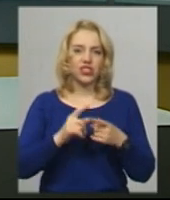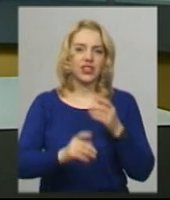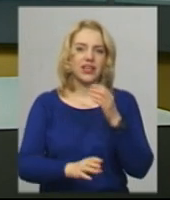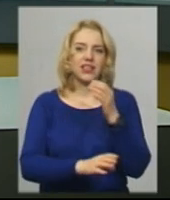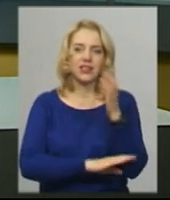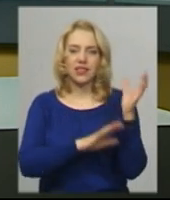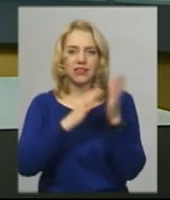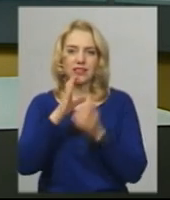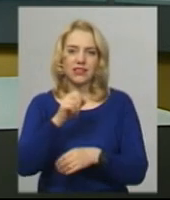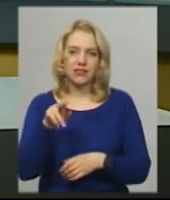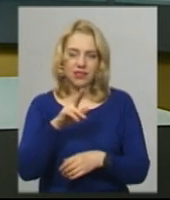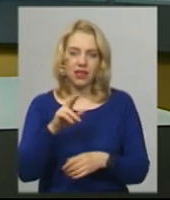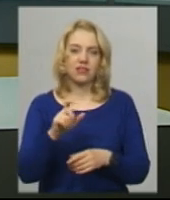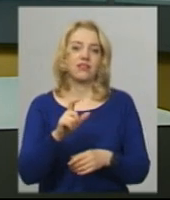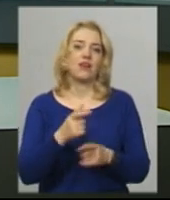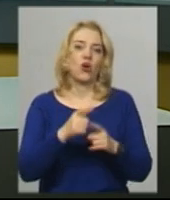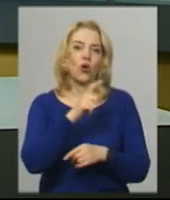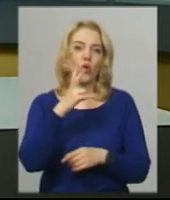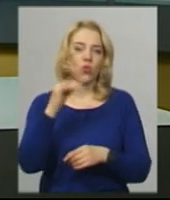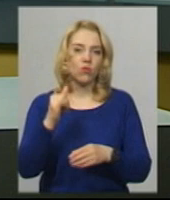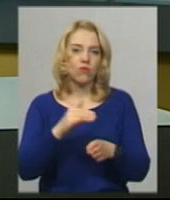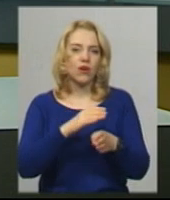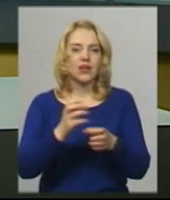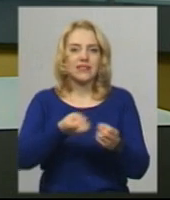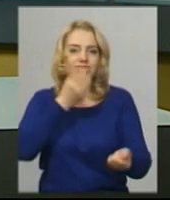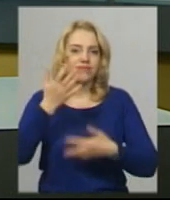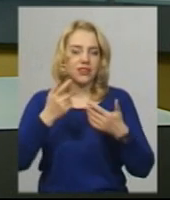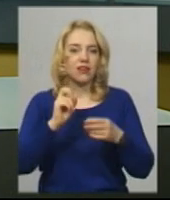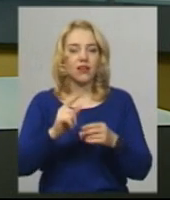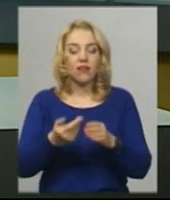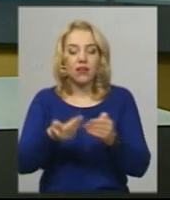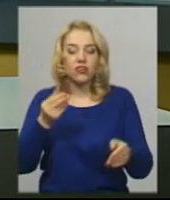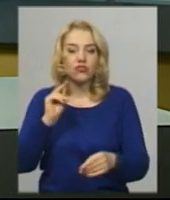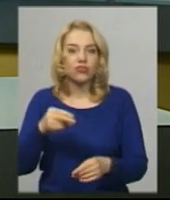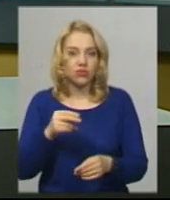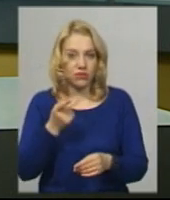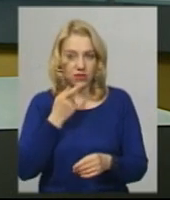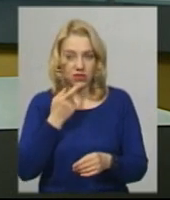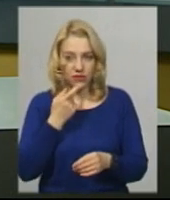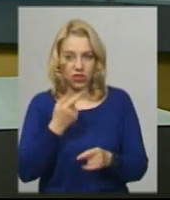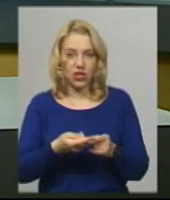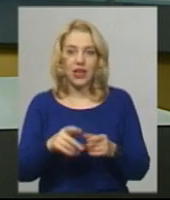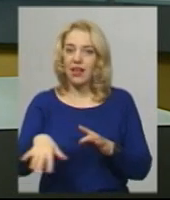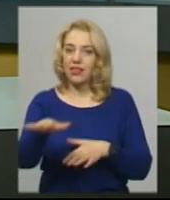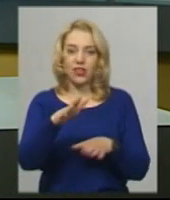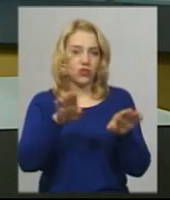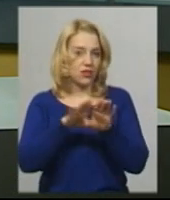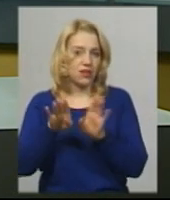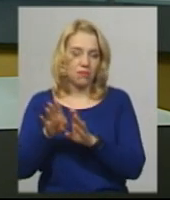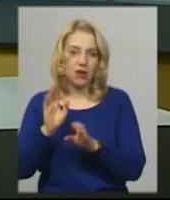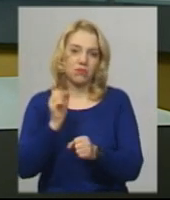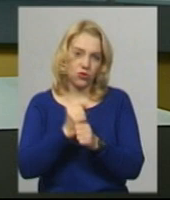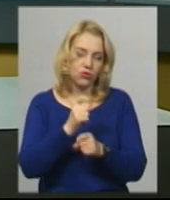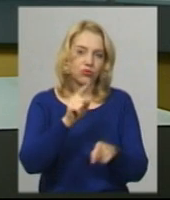розцвіли раніше, ніж зазвичай. Територія повністю не закрита, оскільки працюють деякі відділи університету, розповідає